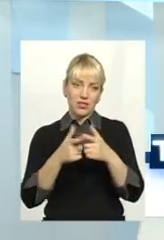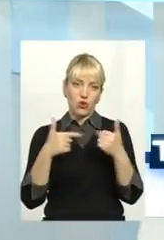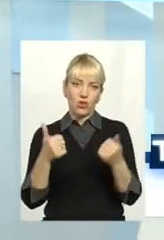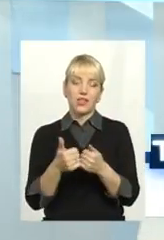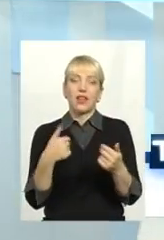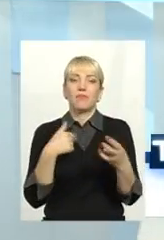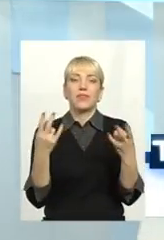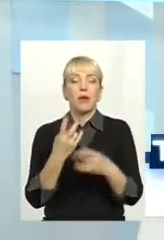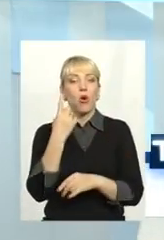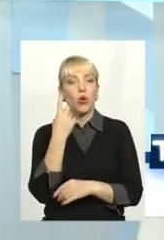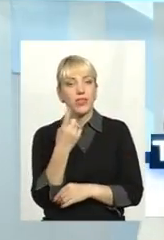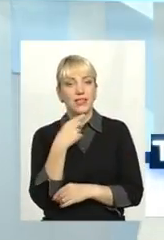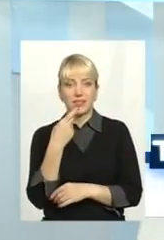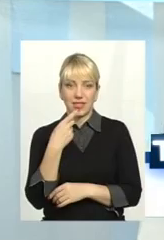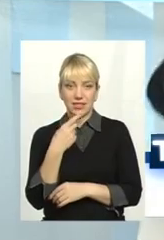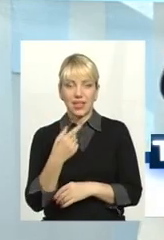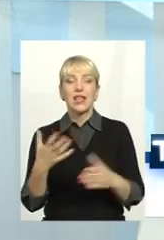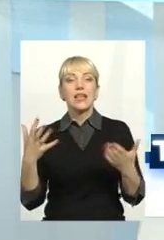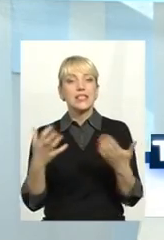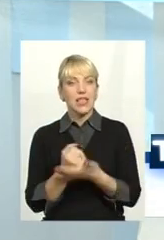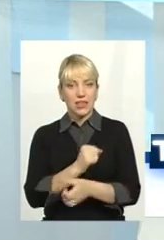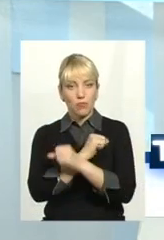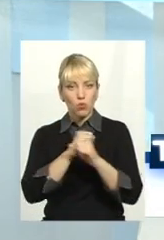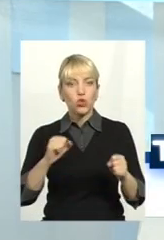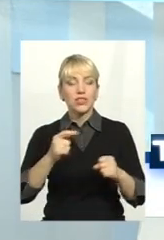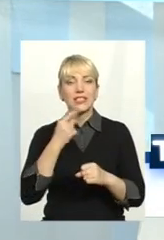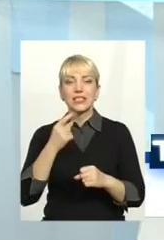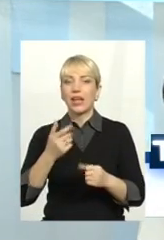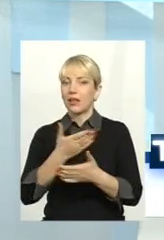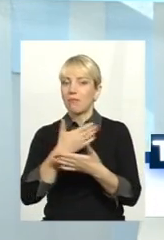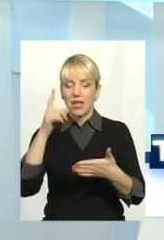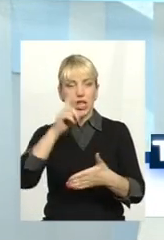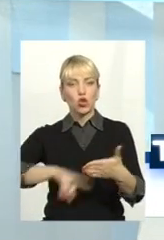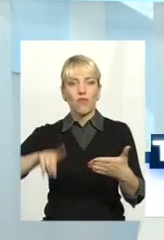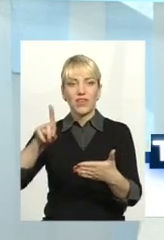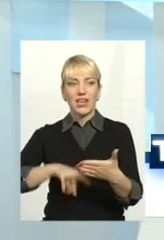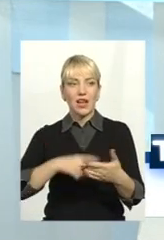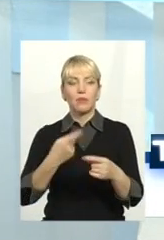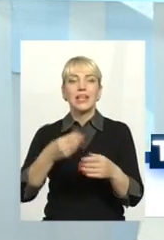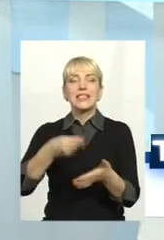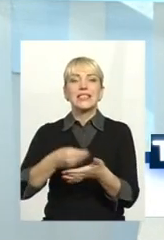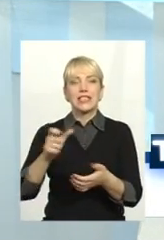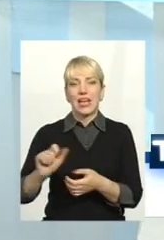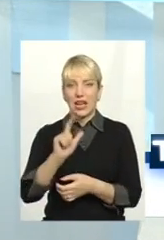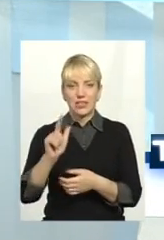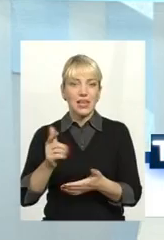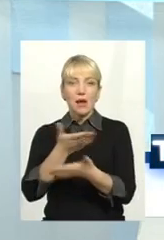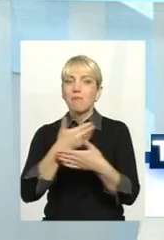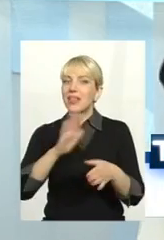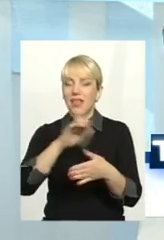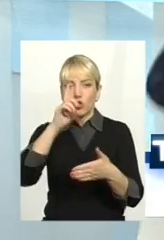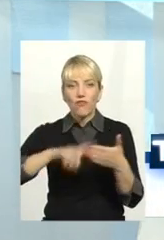нам треба одне сказати. Знайти мужність по всій Україні сказати. Ми не довіряємо ціні на газ. Ми не довіряємо